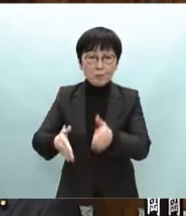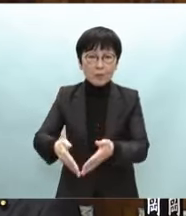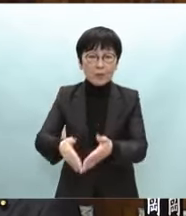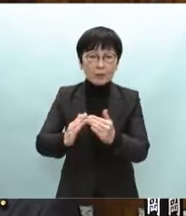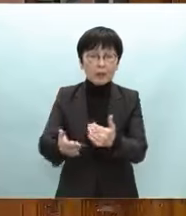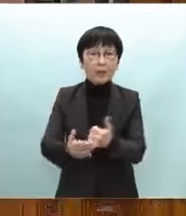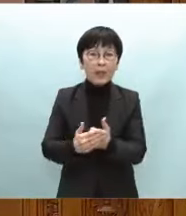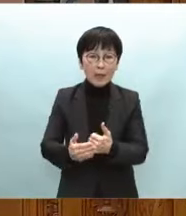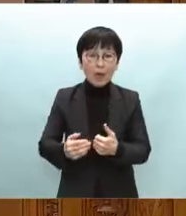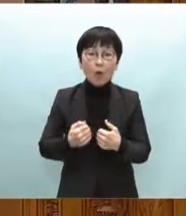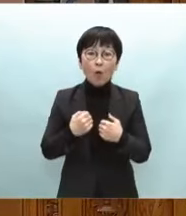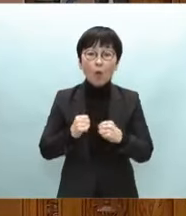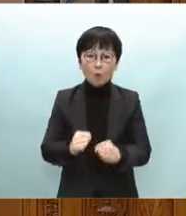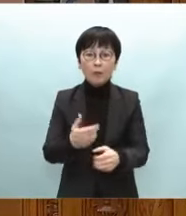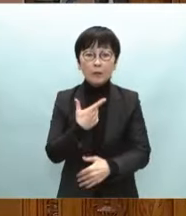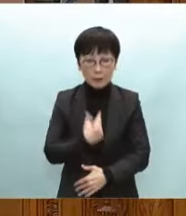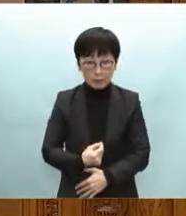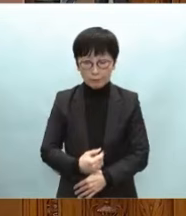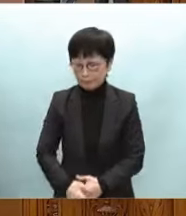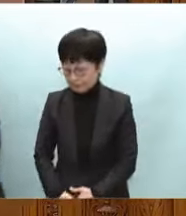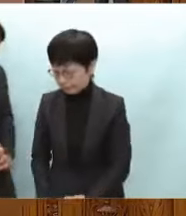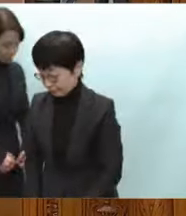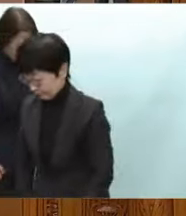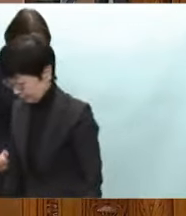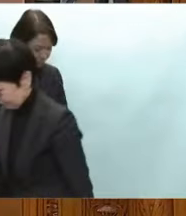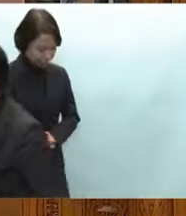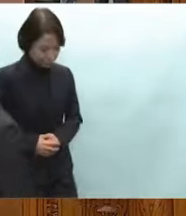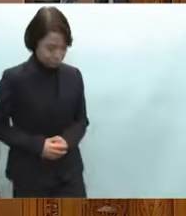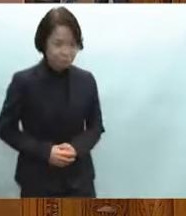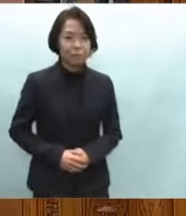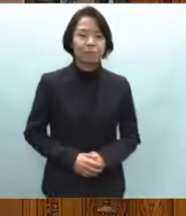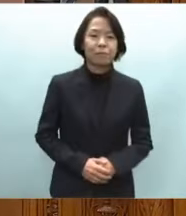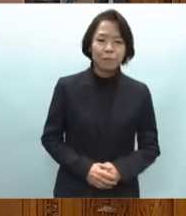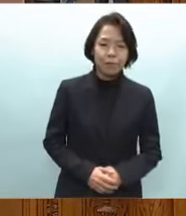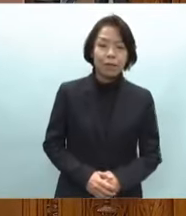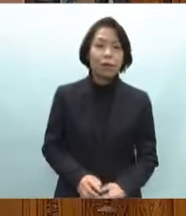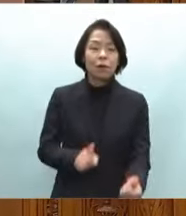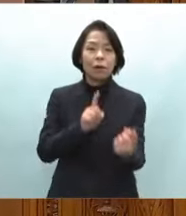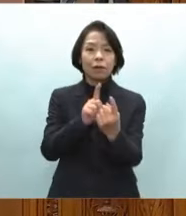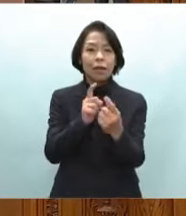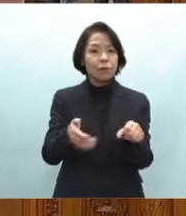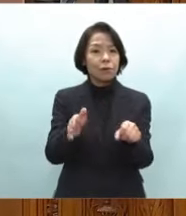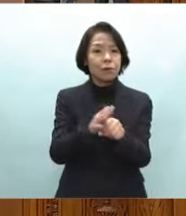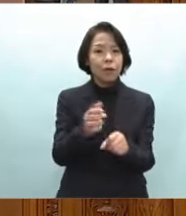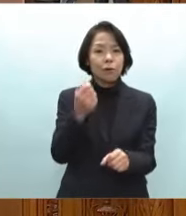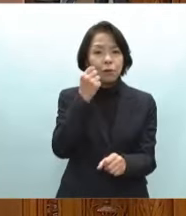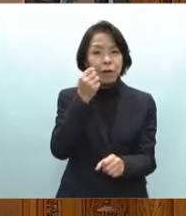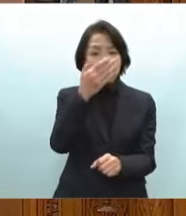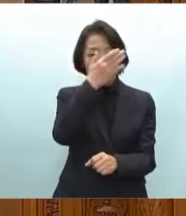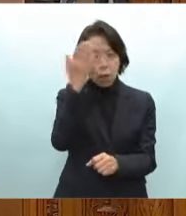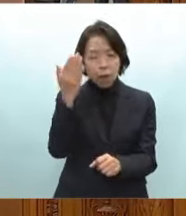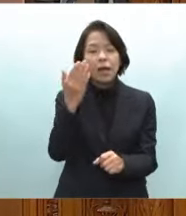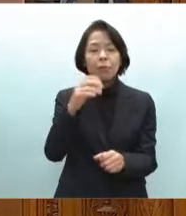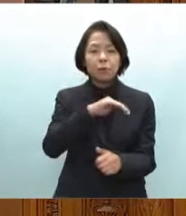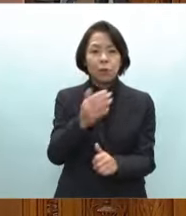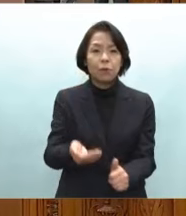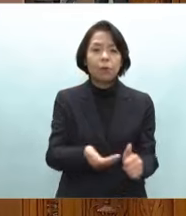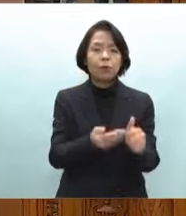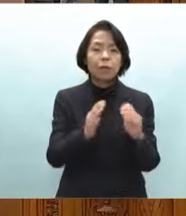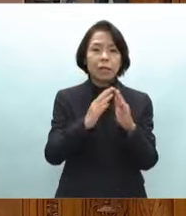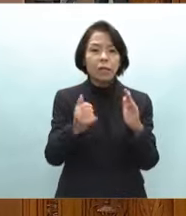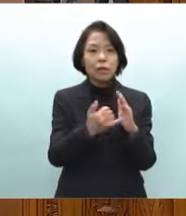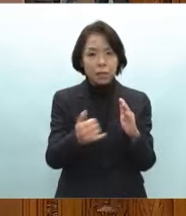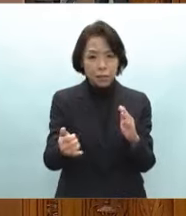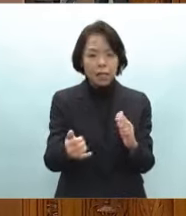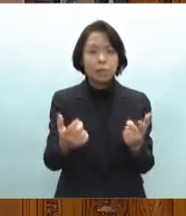また同制度の対象とならない若者子育て世帯についても遜色のない対応が